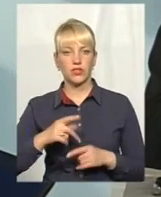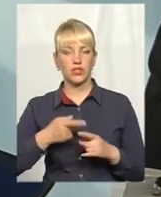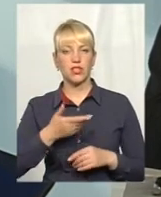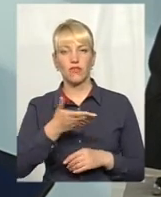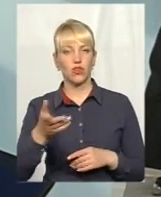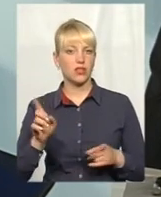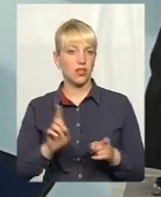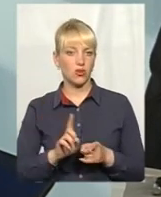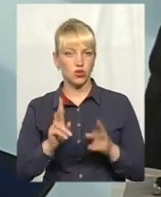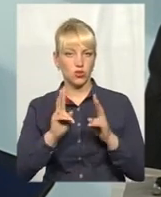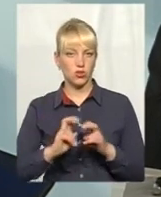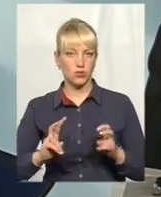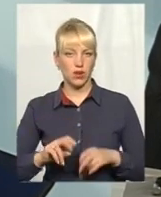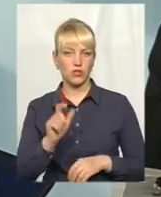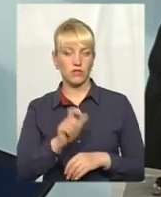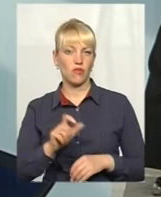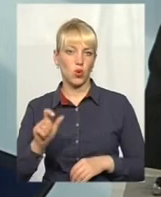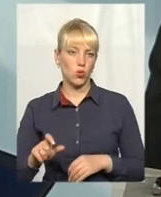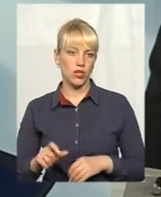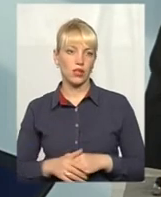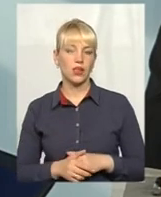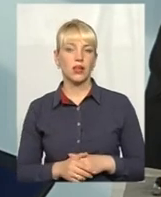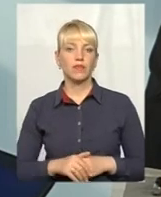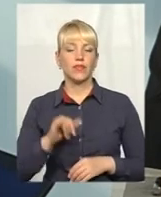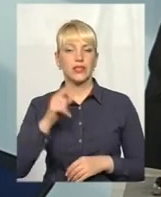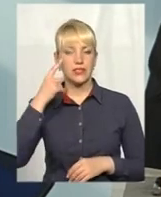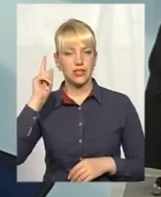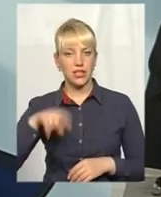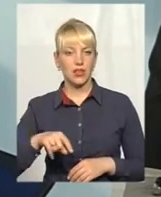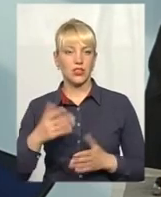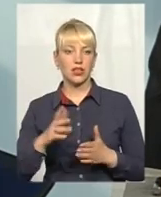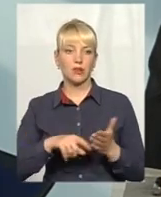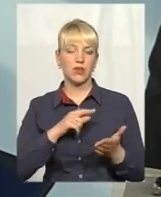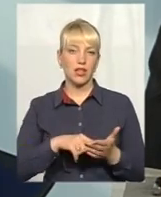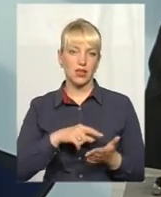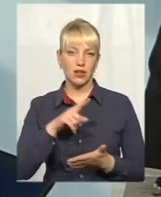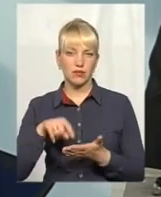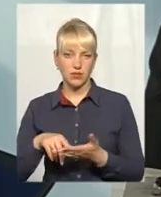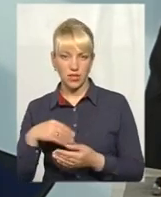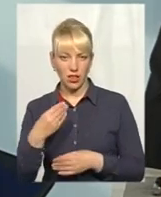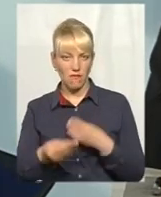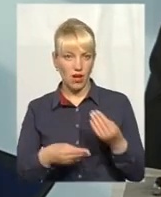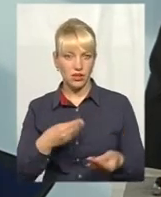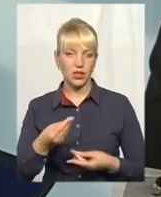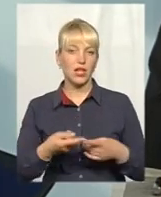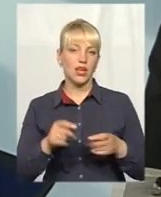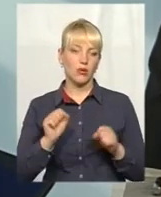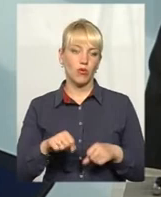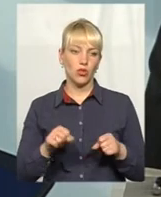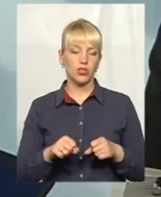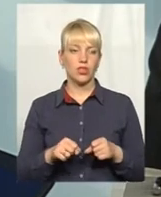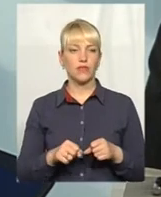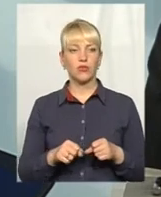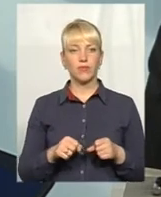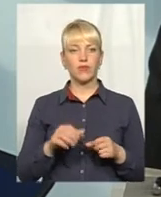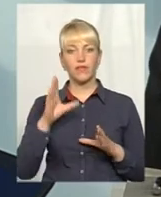теж розбираються в людях, і знають, які питання задавати, і так, щоб, можливо, десь розговорити